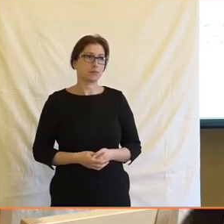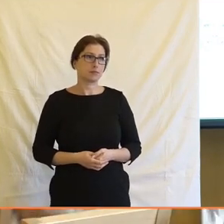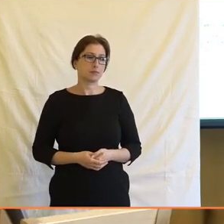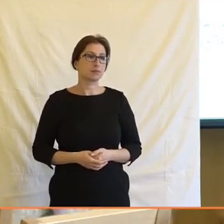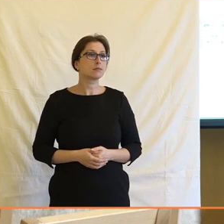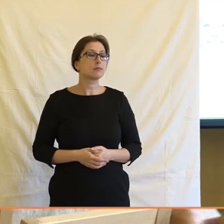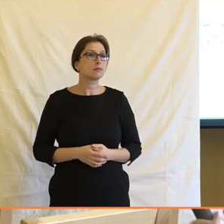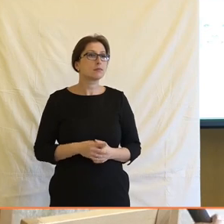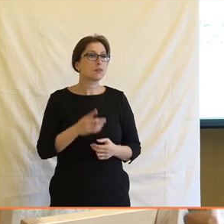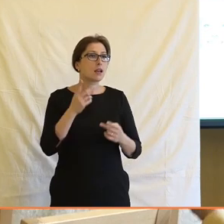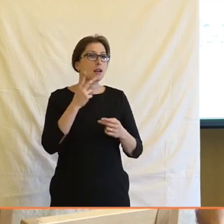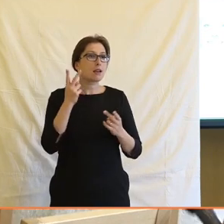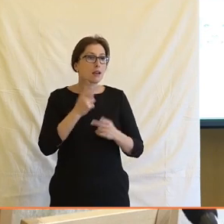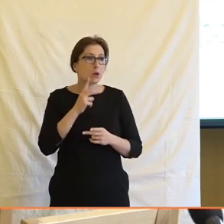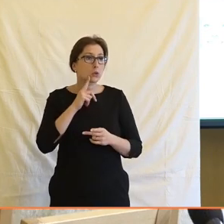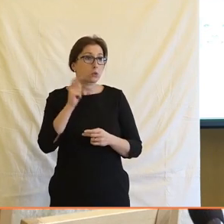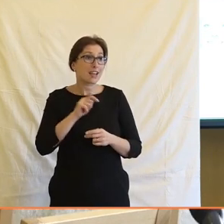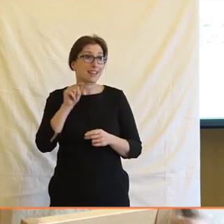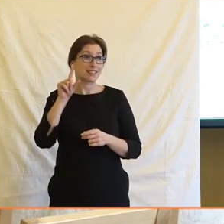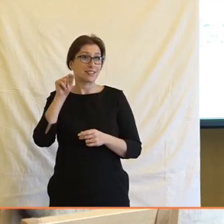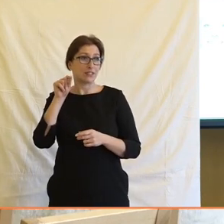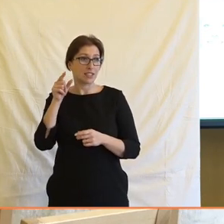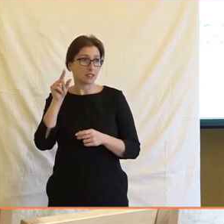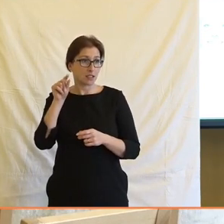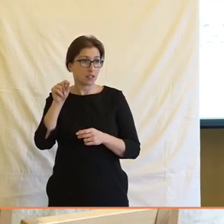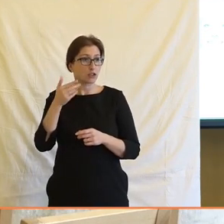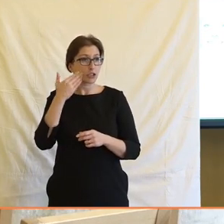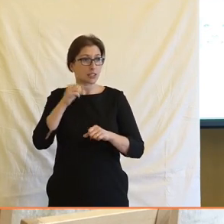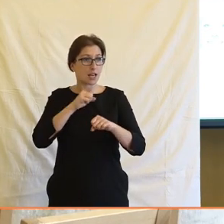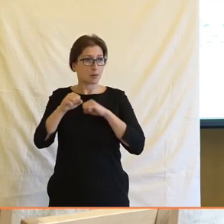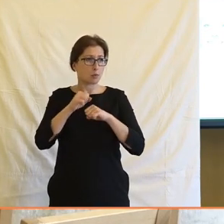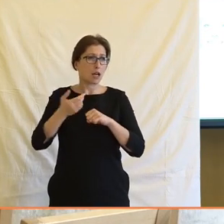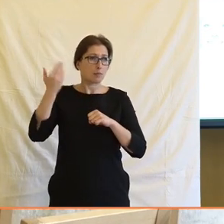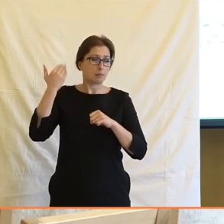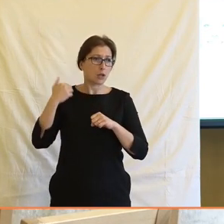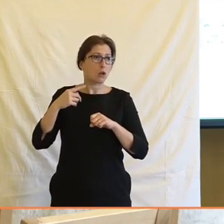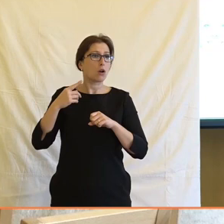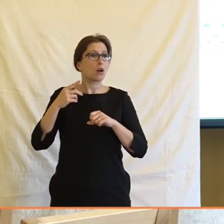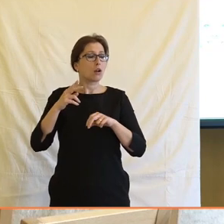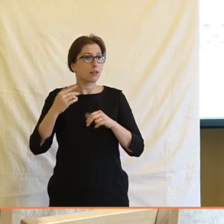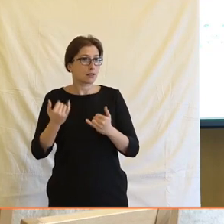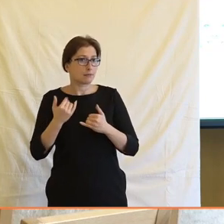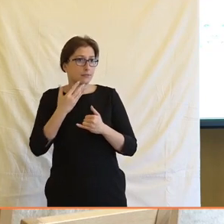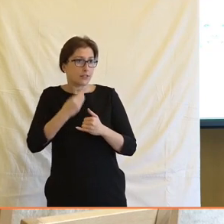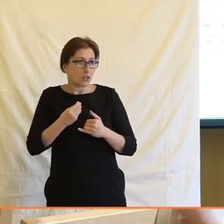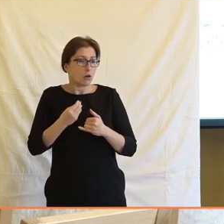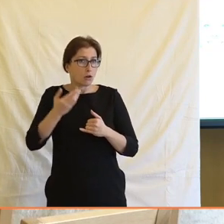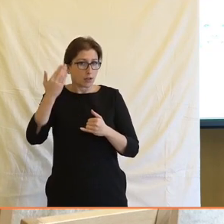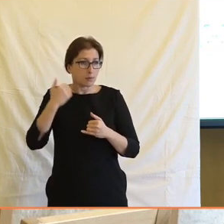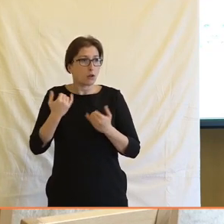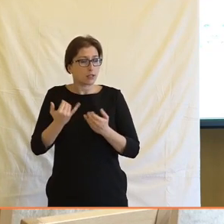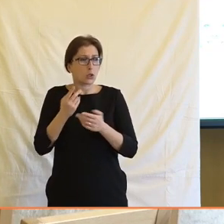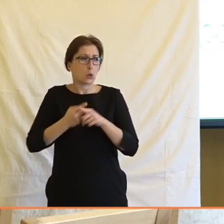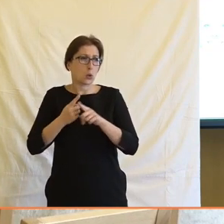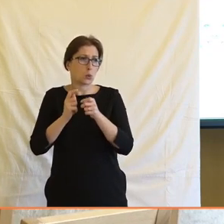Tak zkuštečnost jakože Twitter je v České republice nebo byl předpadnem jí hlavně teďka se to začí jako